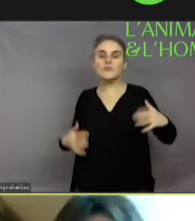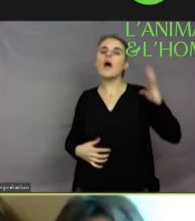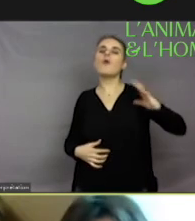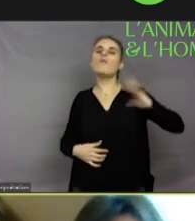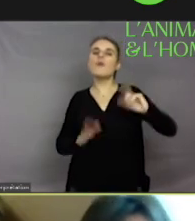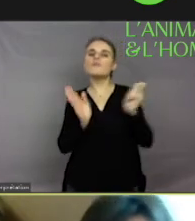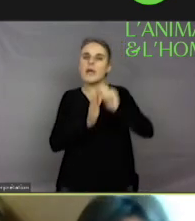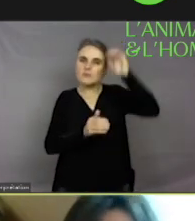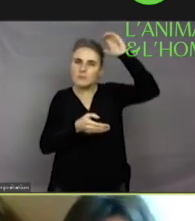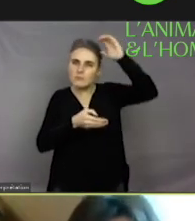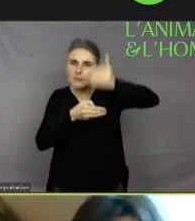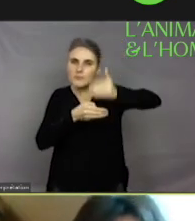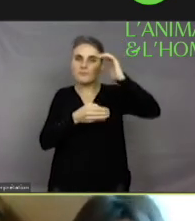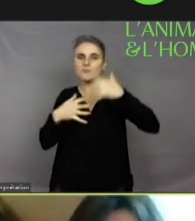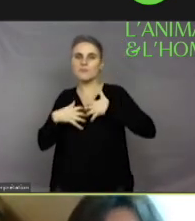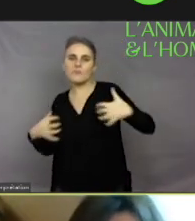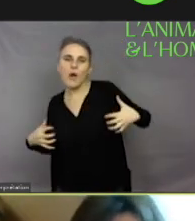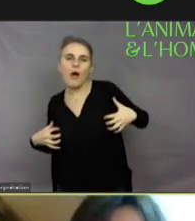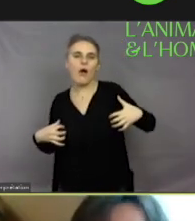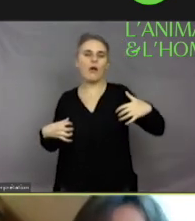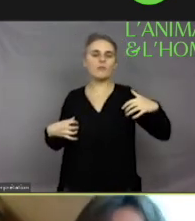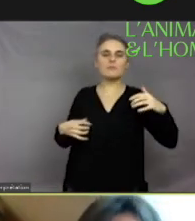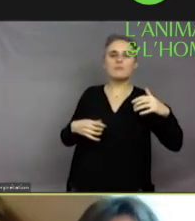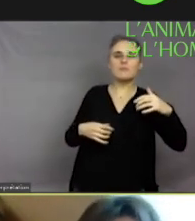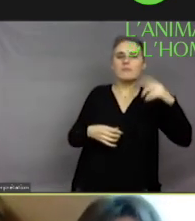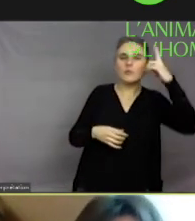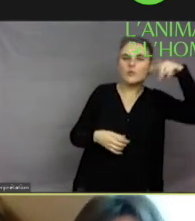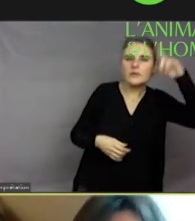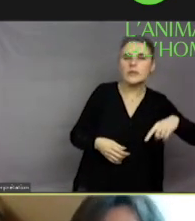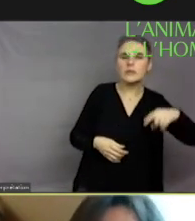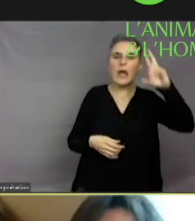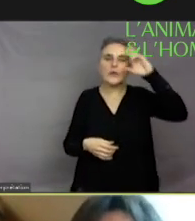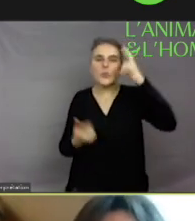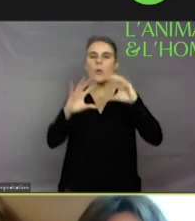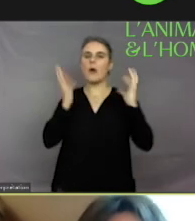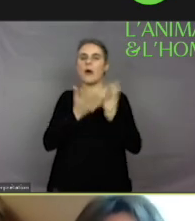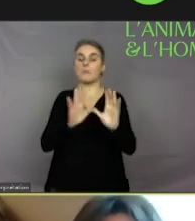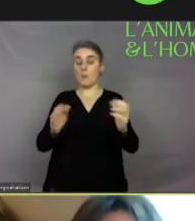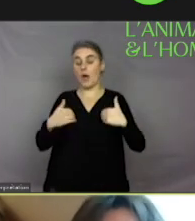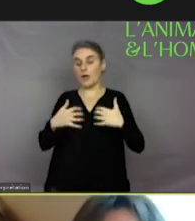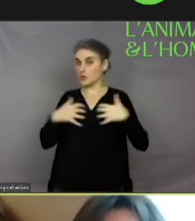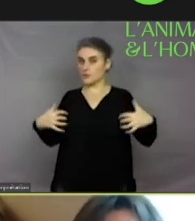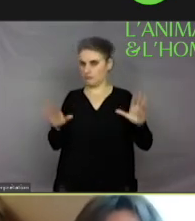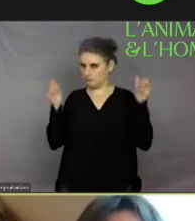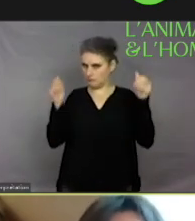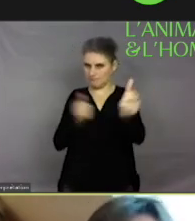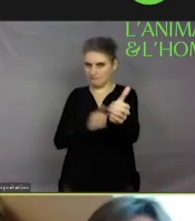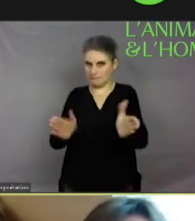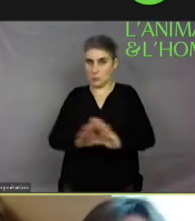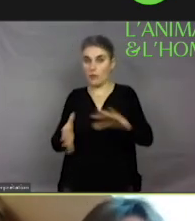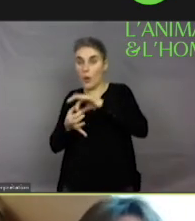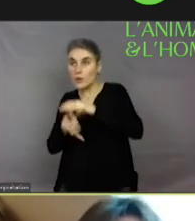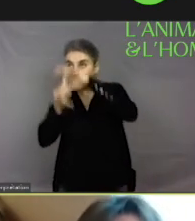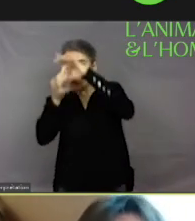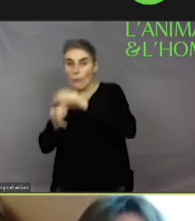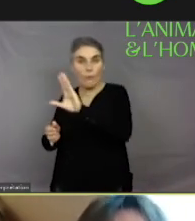raison, science et religion, je ne sais pas. Je suis une scientifique, je reste dans la science. Bon,